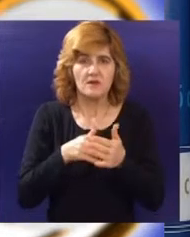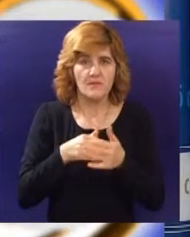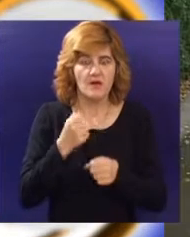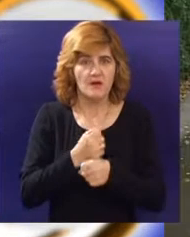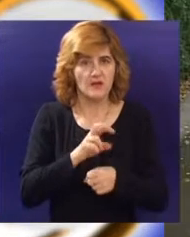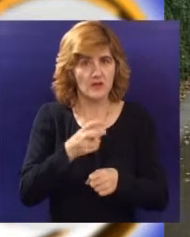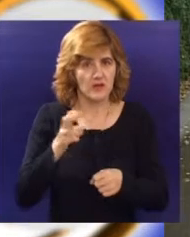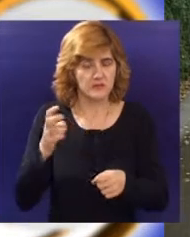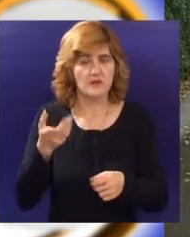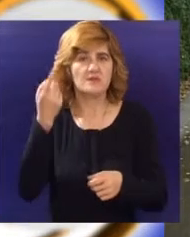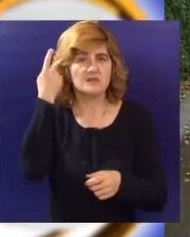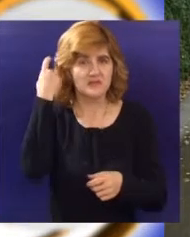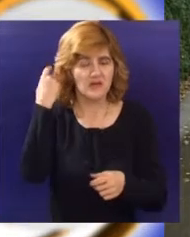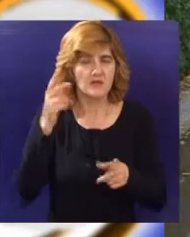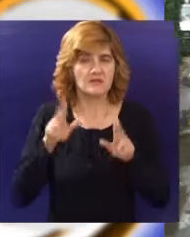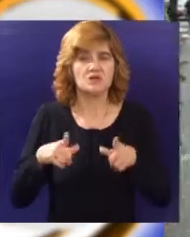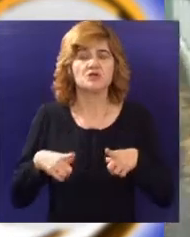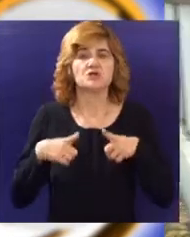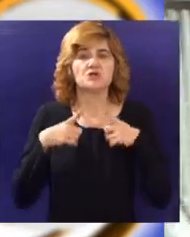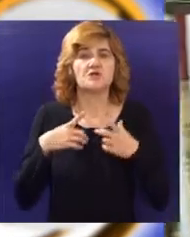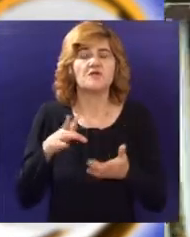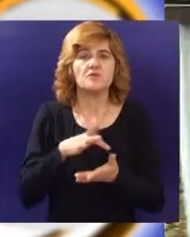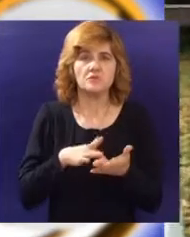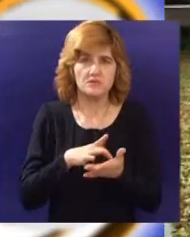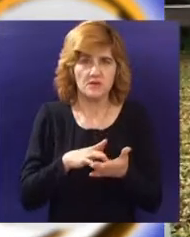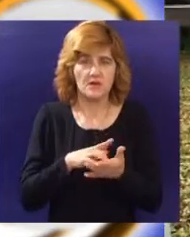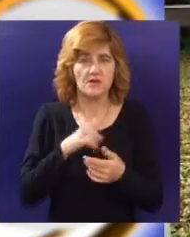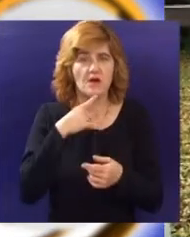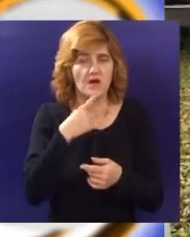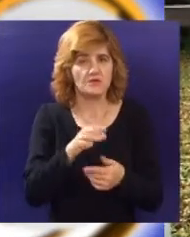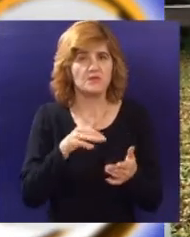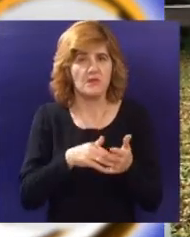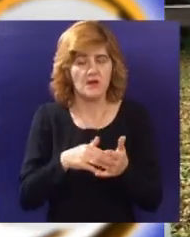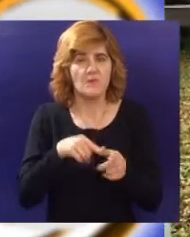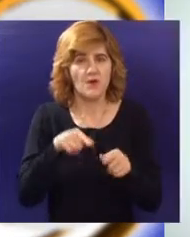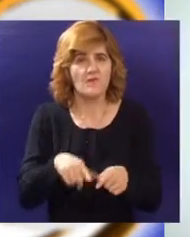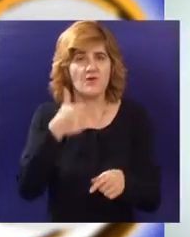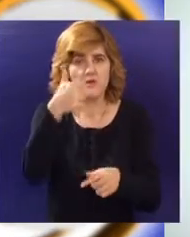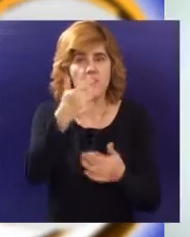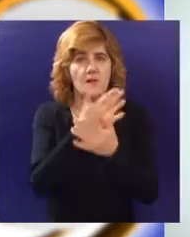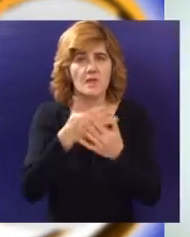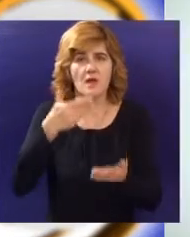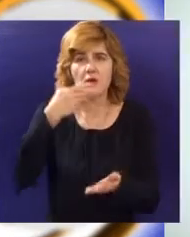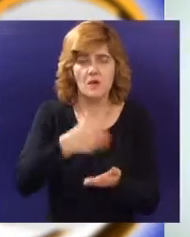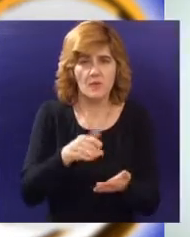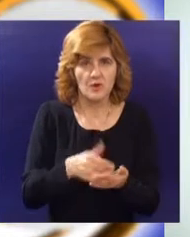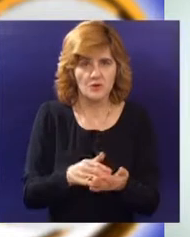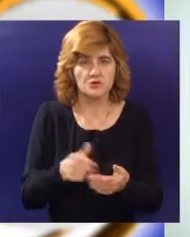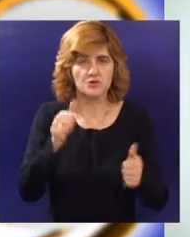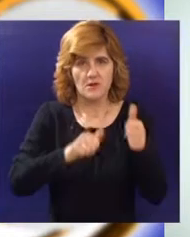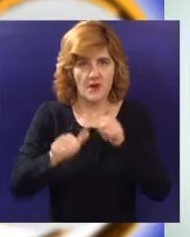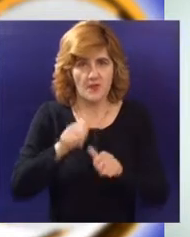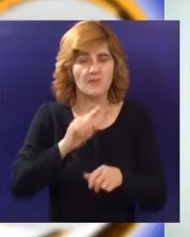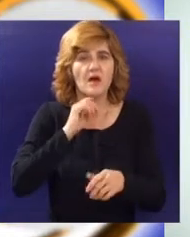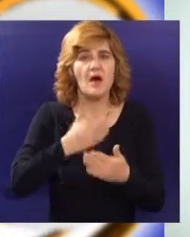se rade. Pokrajinski sekretarijat za životnu sredinu i održivi razvoj podržao je projekat sa milion dinara. Gradski fond za životnu